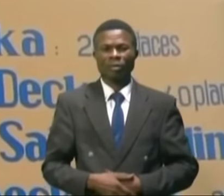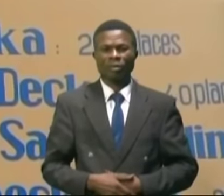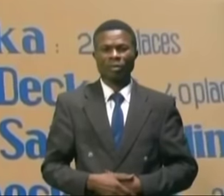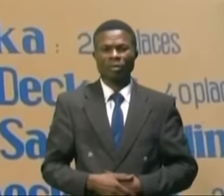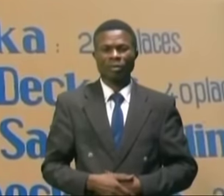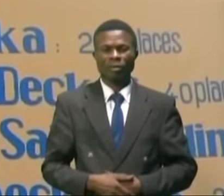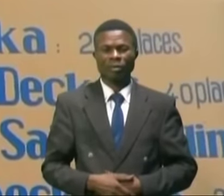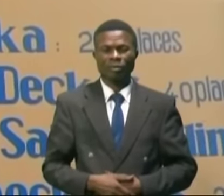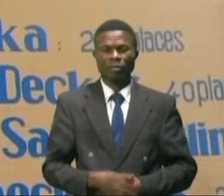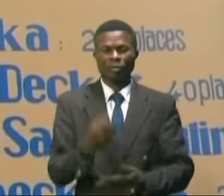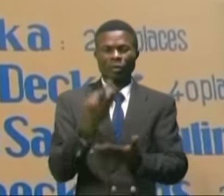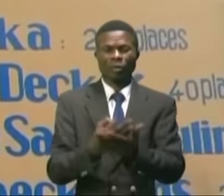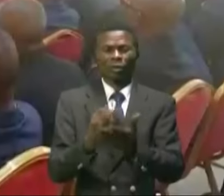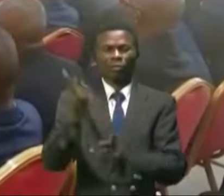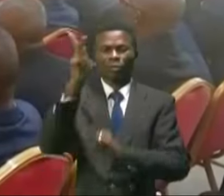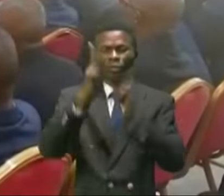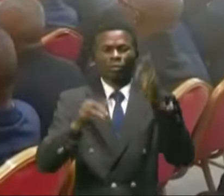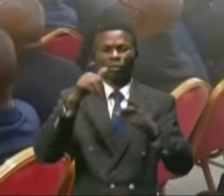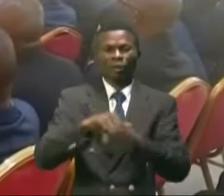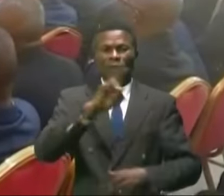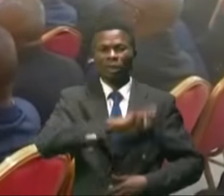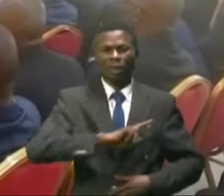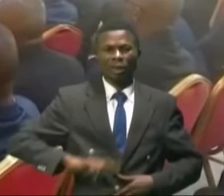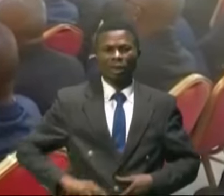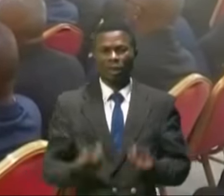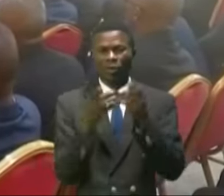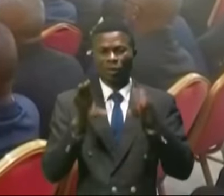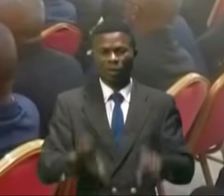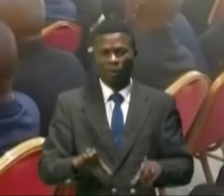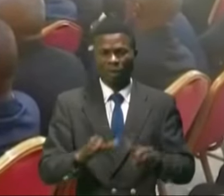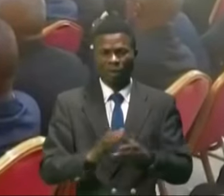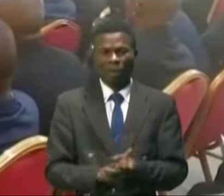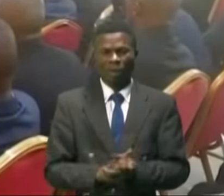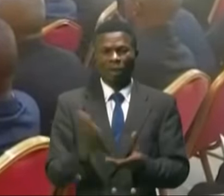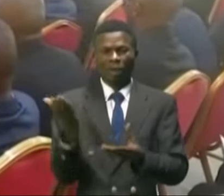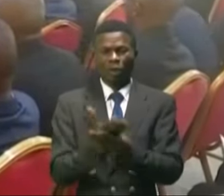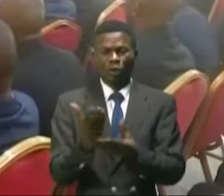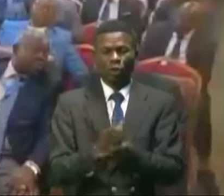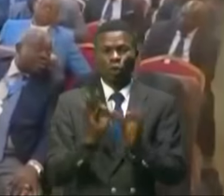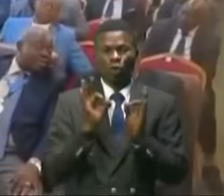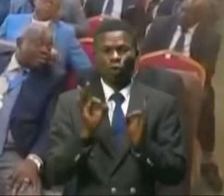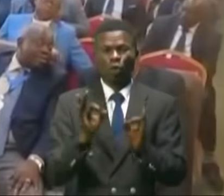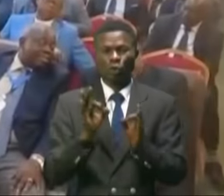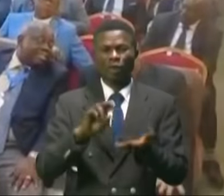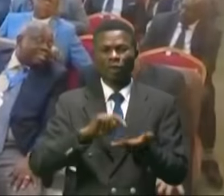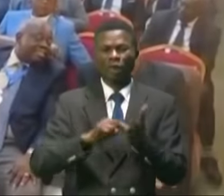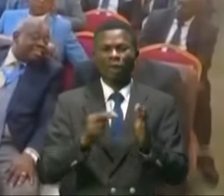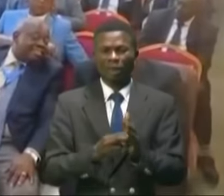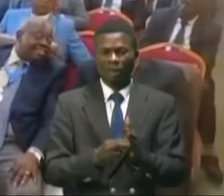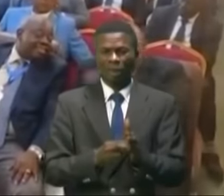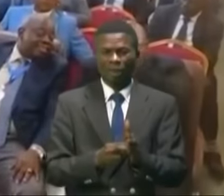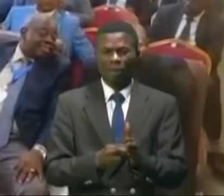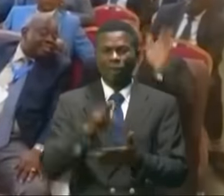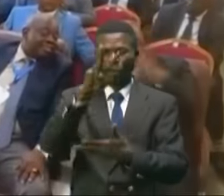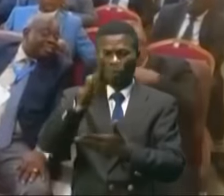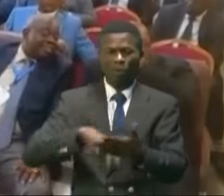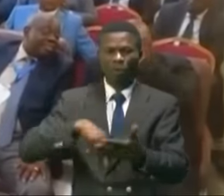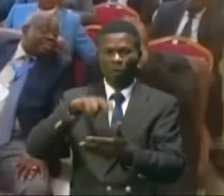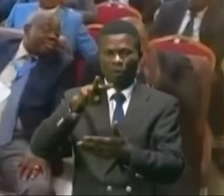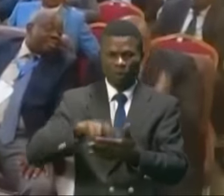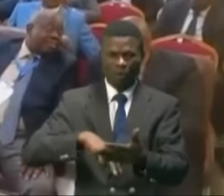« Finance publique en République démocratique du Congo » c'est une nouvelle contribution significative à la littérature